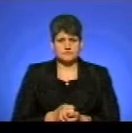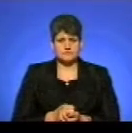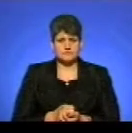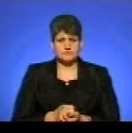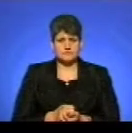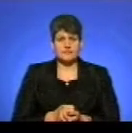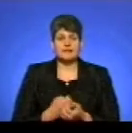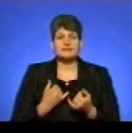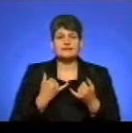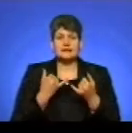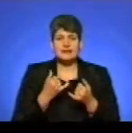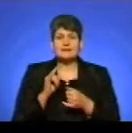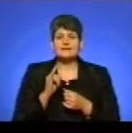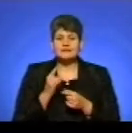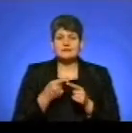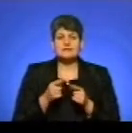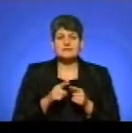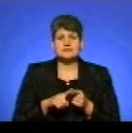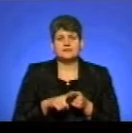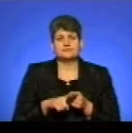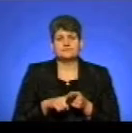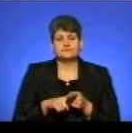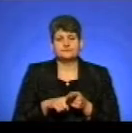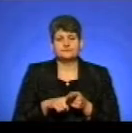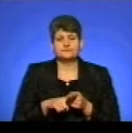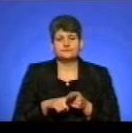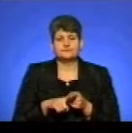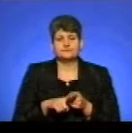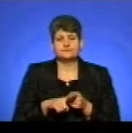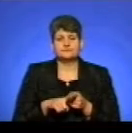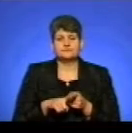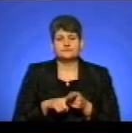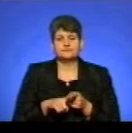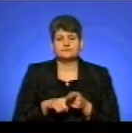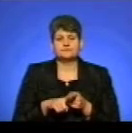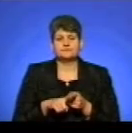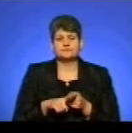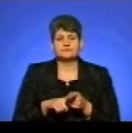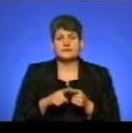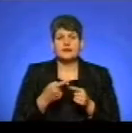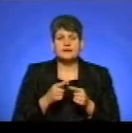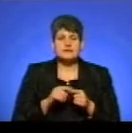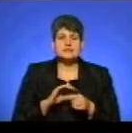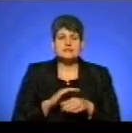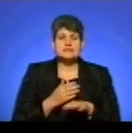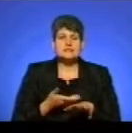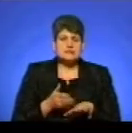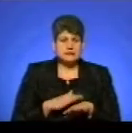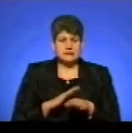Для дитини це складна ситуація.